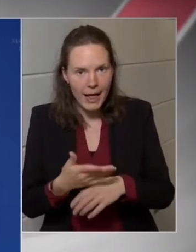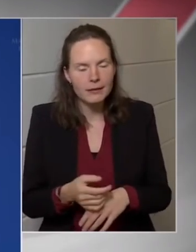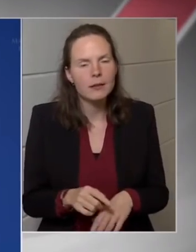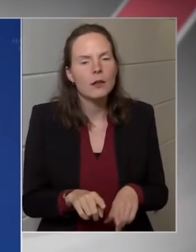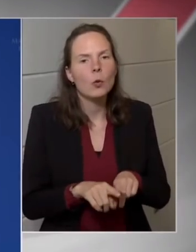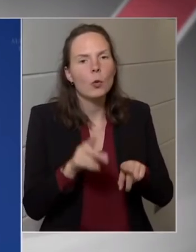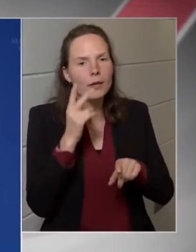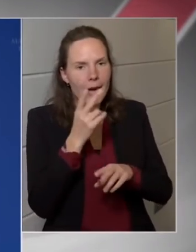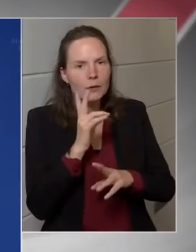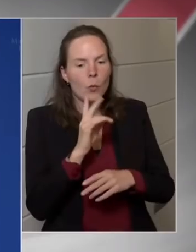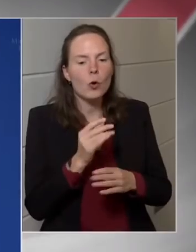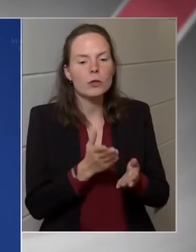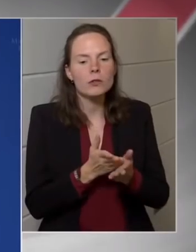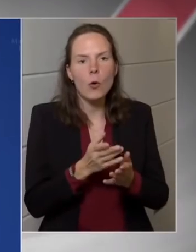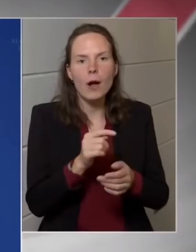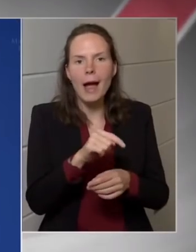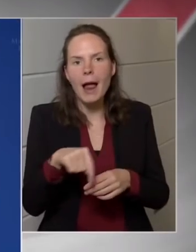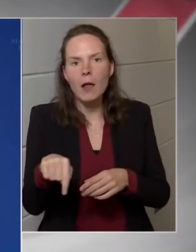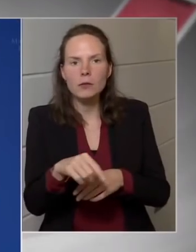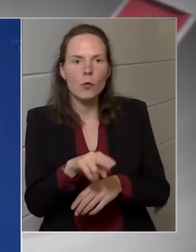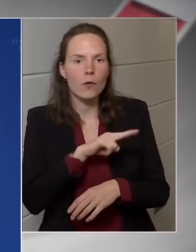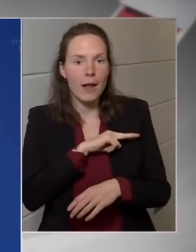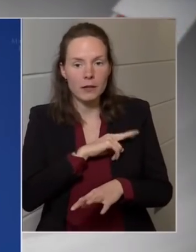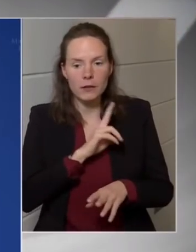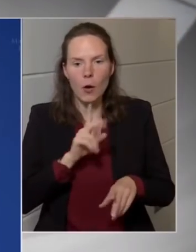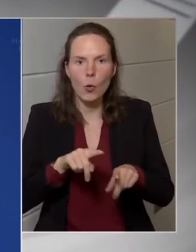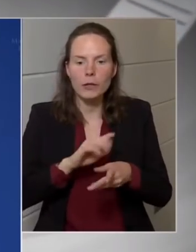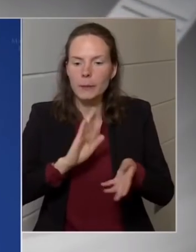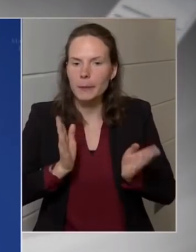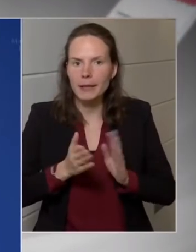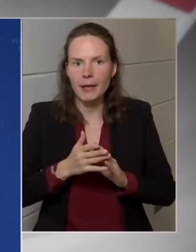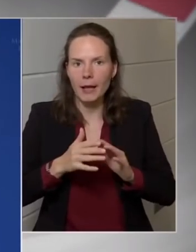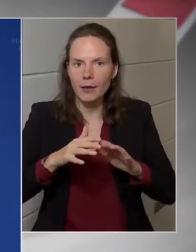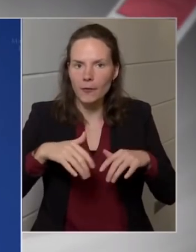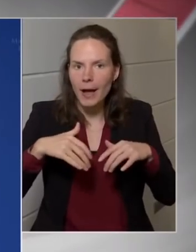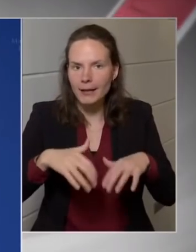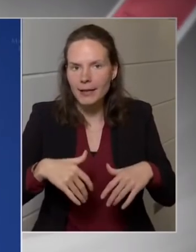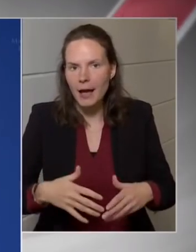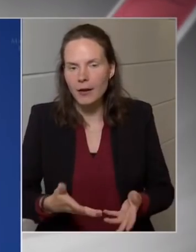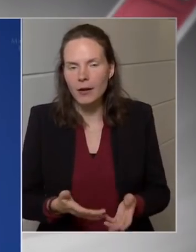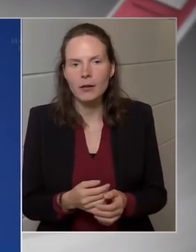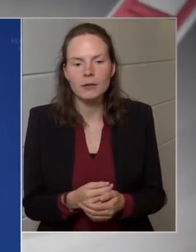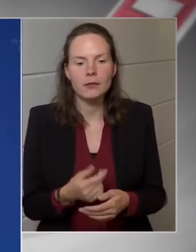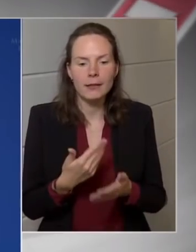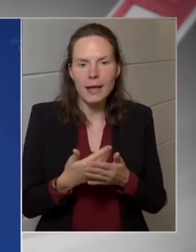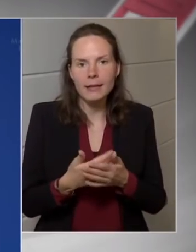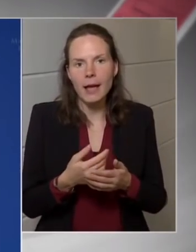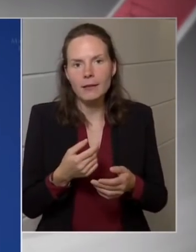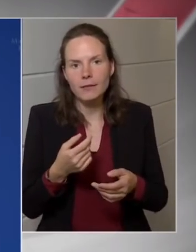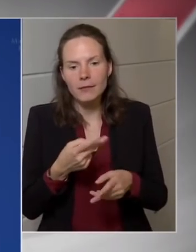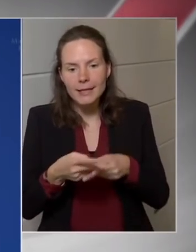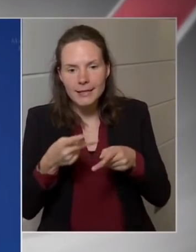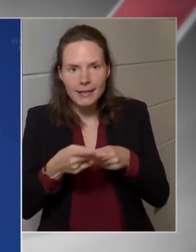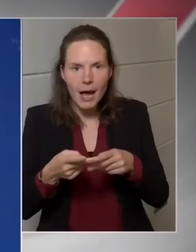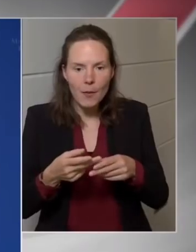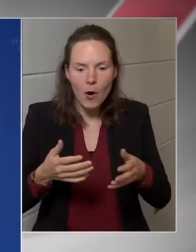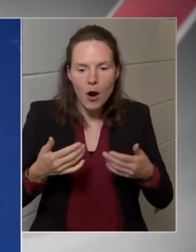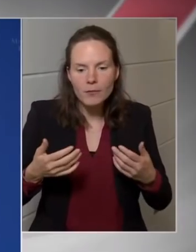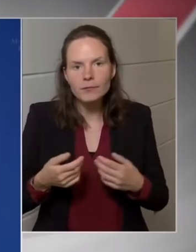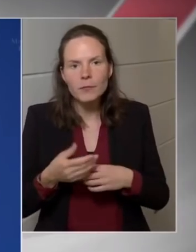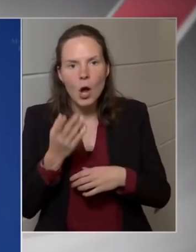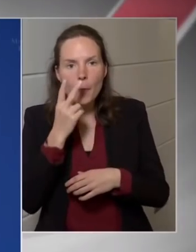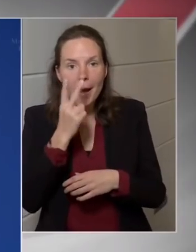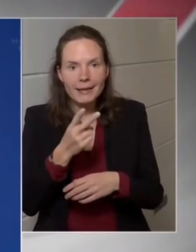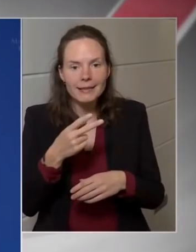szolgálatok feladata, hogy minden ilyet feltárjanak, és az állam legyen tisztában ezzel. Ha megnézem a közösségi médiát, akkor látok